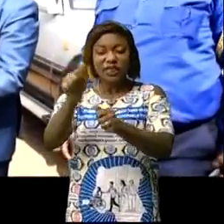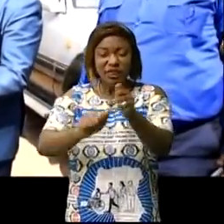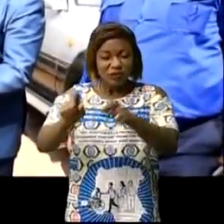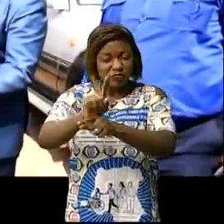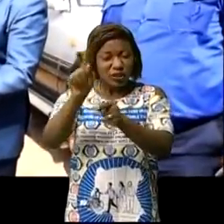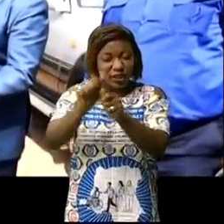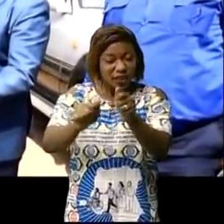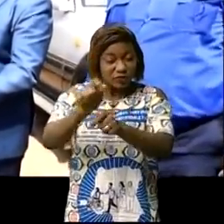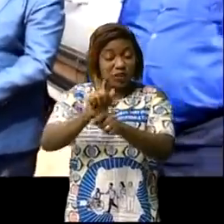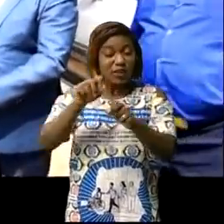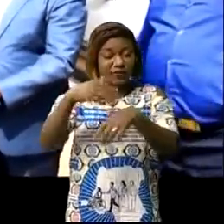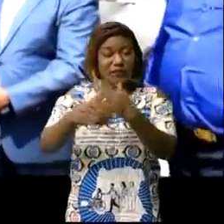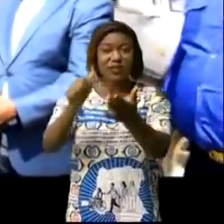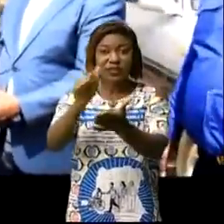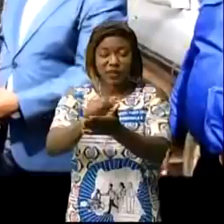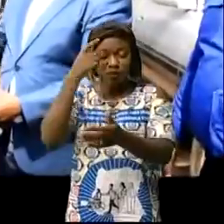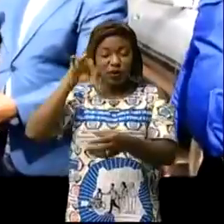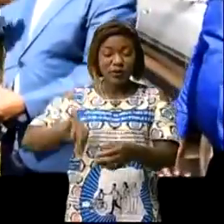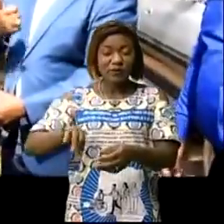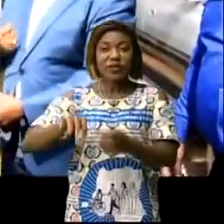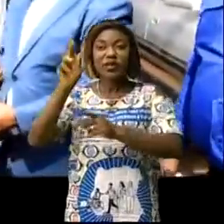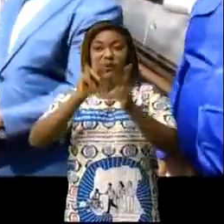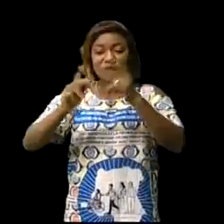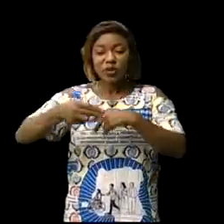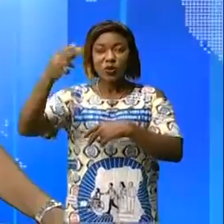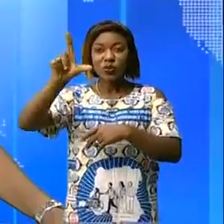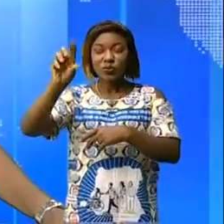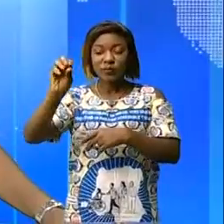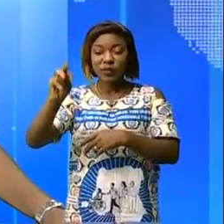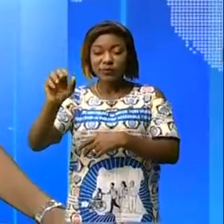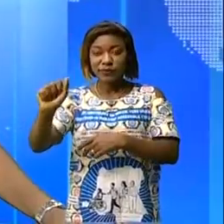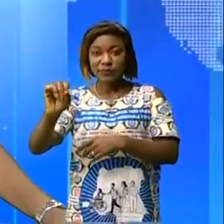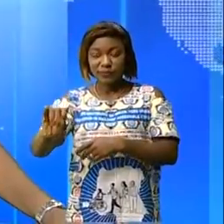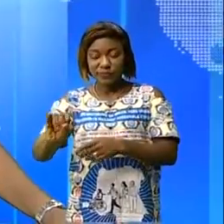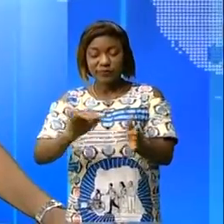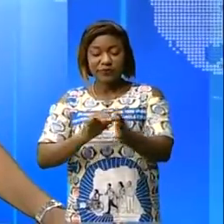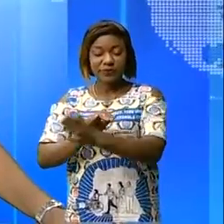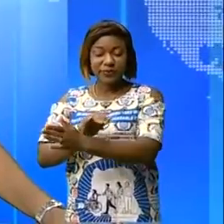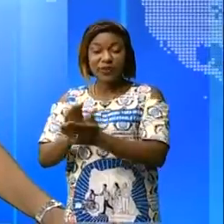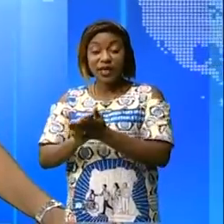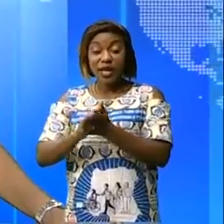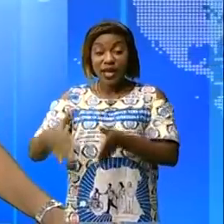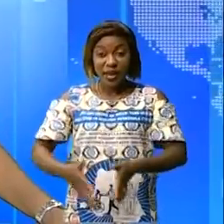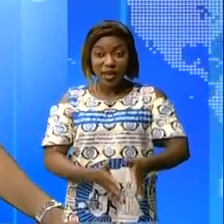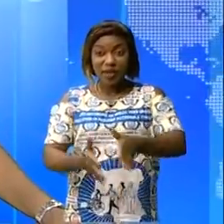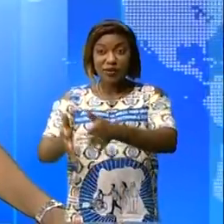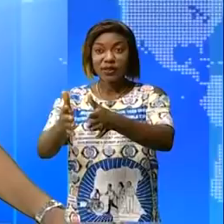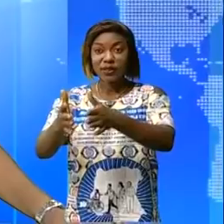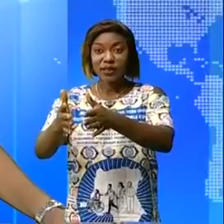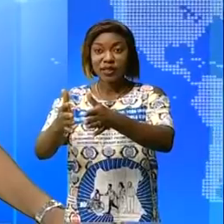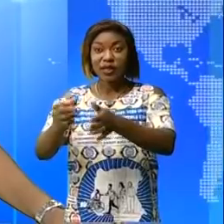par les sénateurs Kapiantumba au bénéfice de la population du Olomami. La voie urbaine de